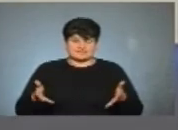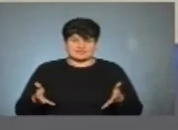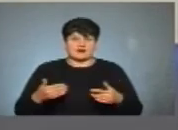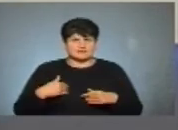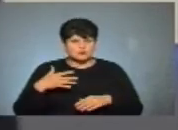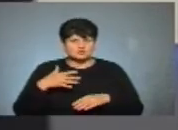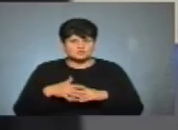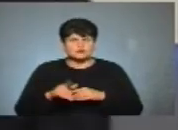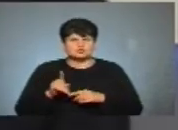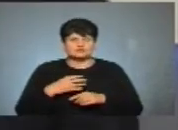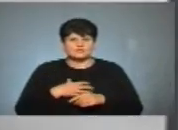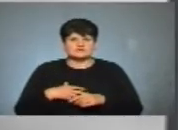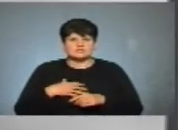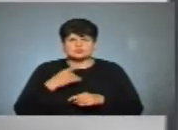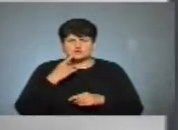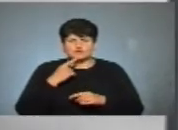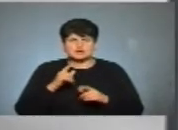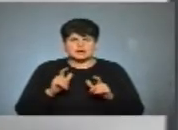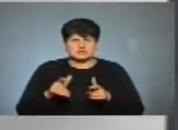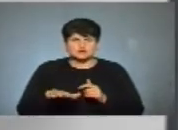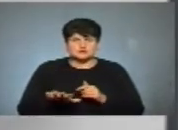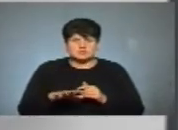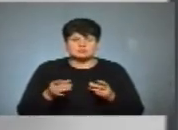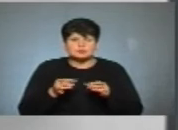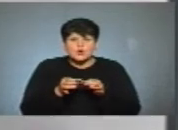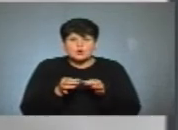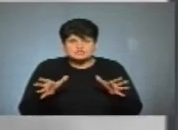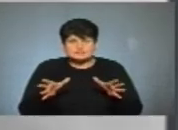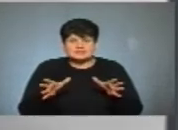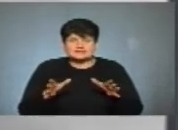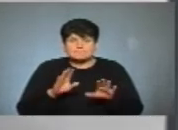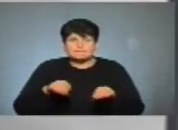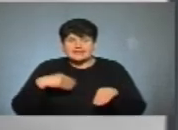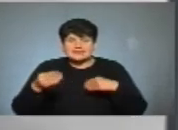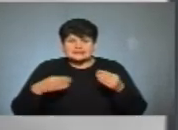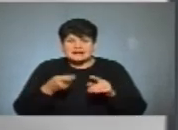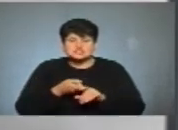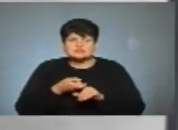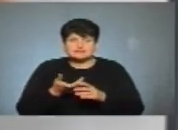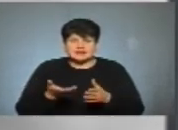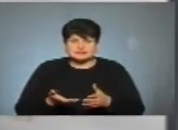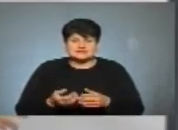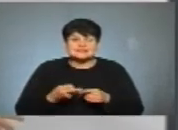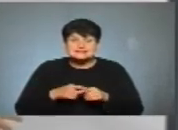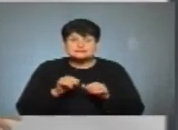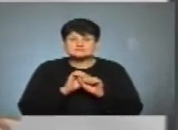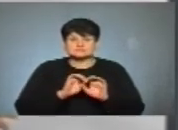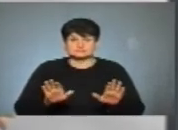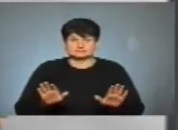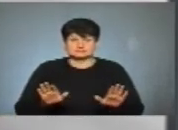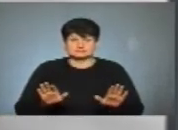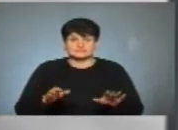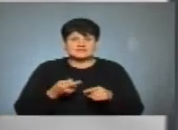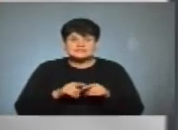ж ви розумієте, чому важлива червона карантинна зона? Потрібно розірвати оцей линцюжок передачі інфекції. Це нереально. Це